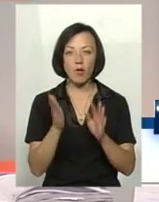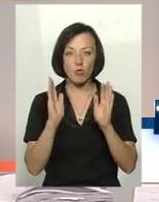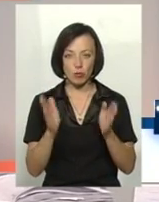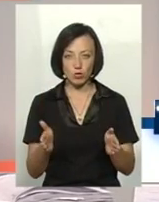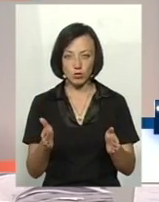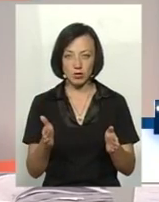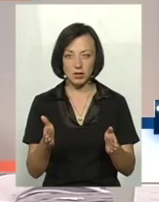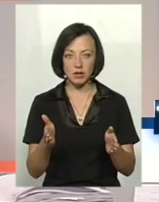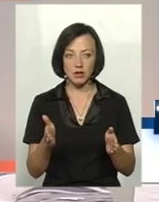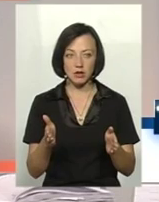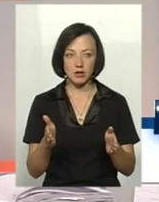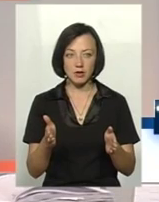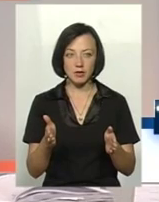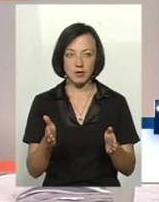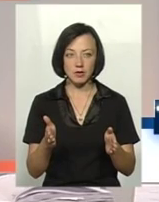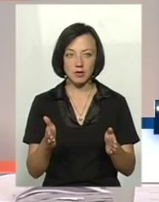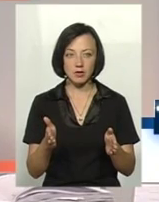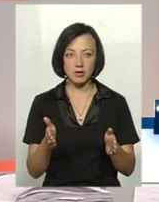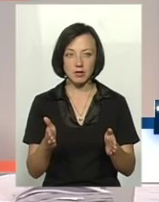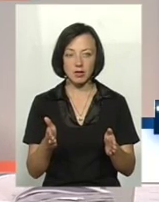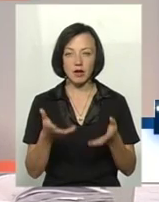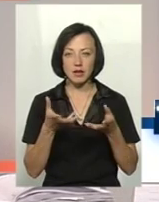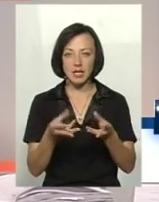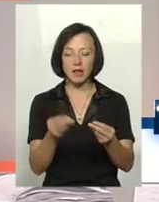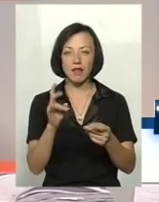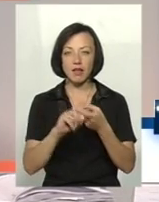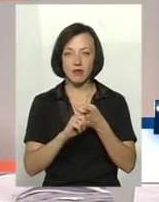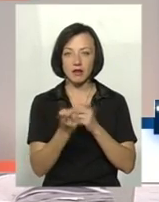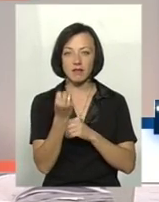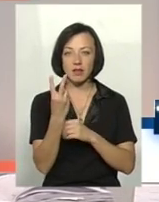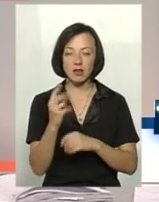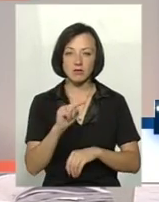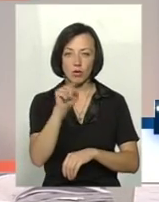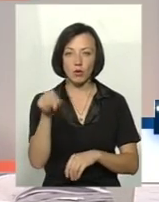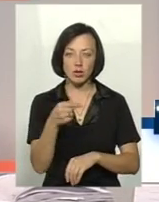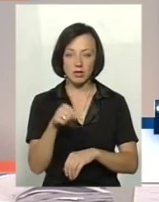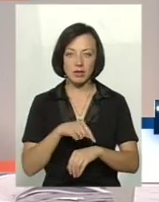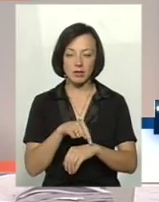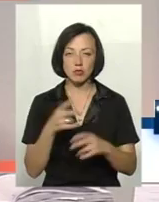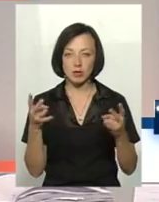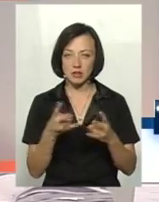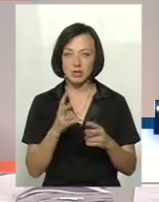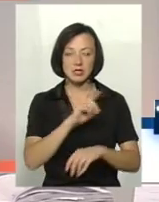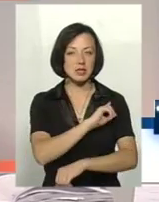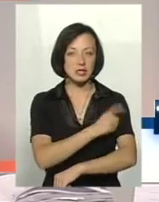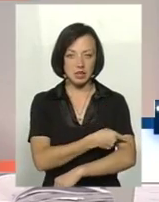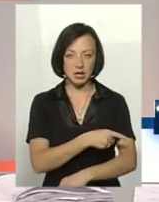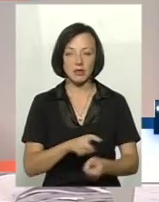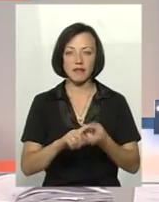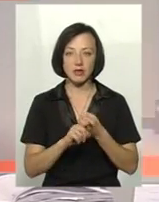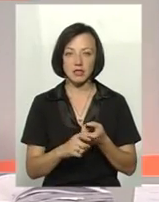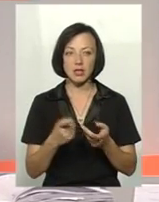буде наразі діяти на збудник, 12 годин потрібно. Тобто, це досить сильний збудник.